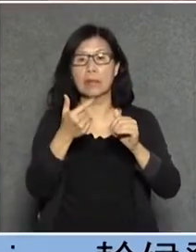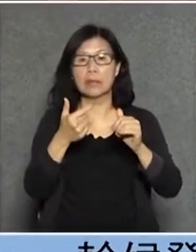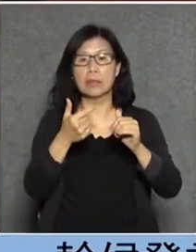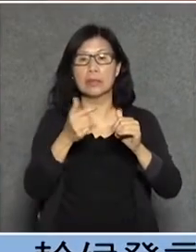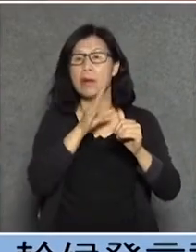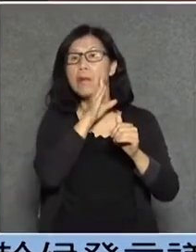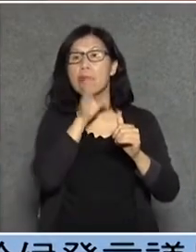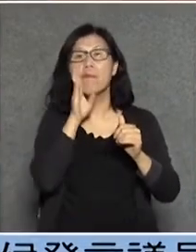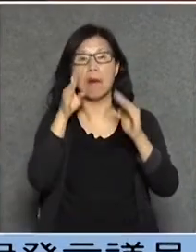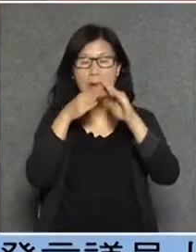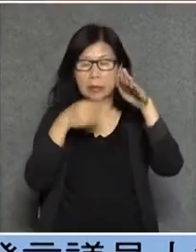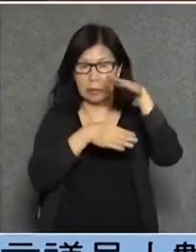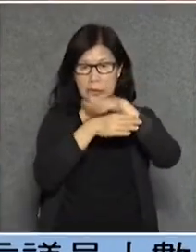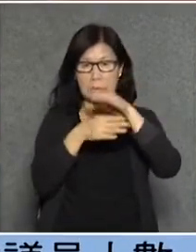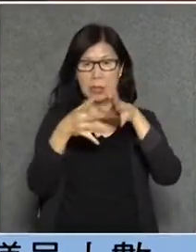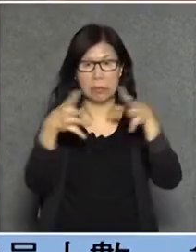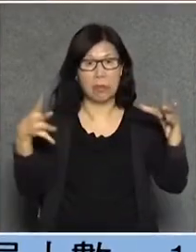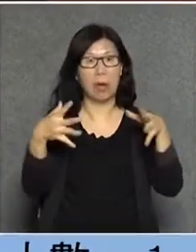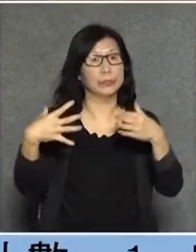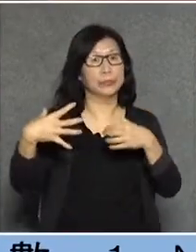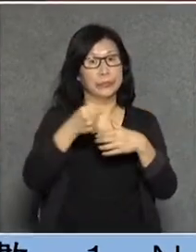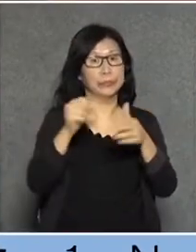大的持份者這樣很簡單